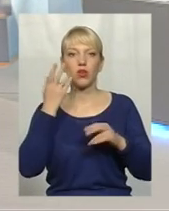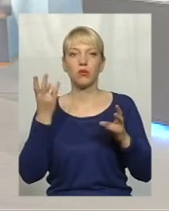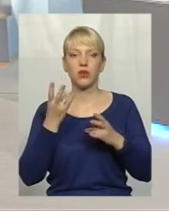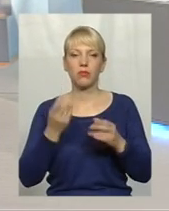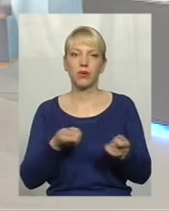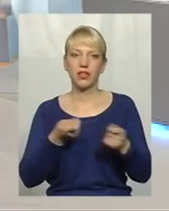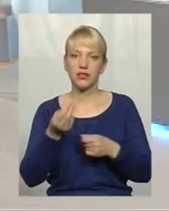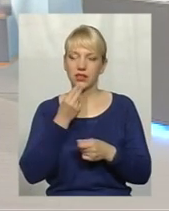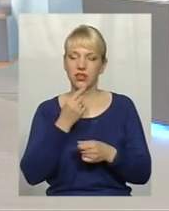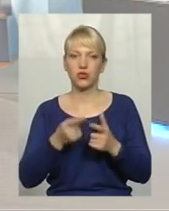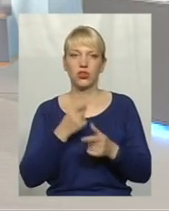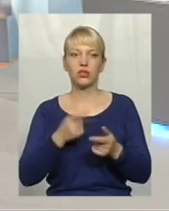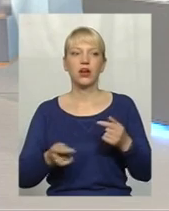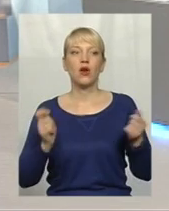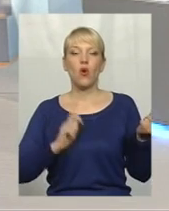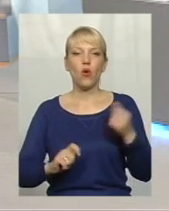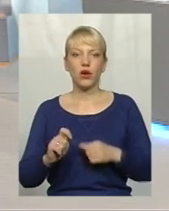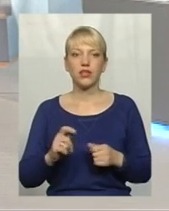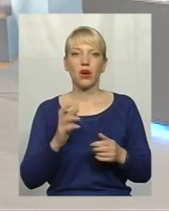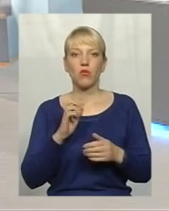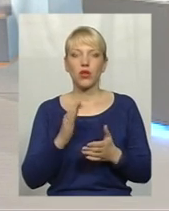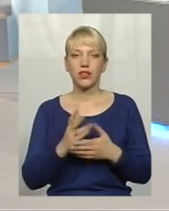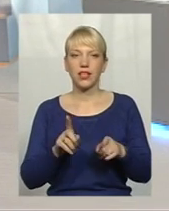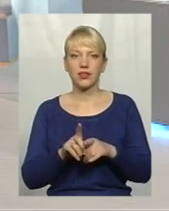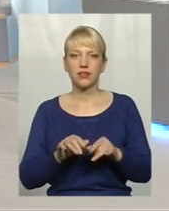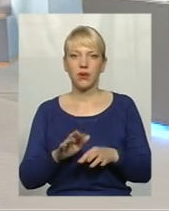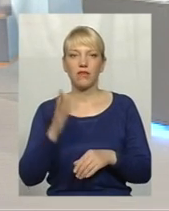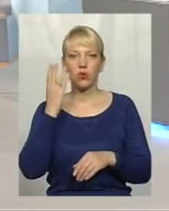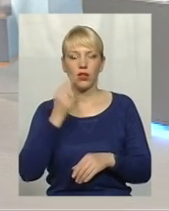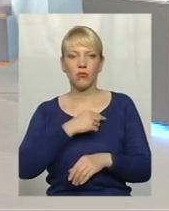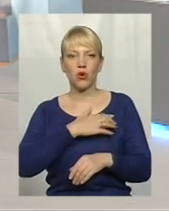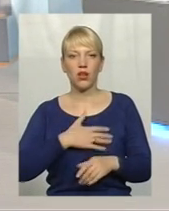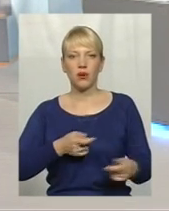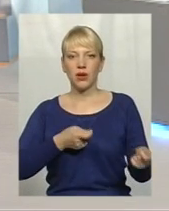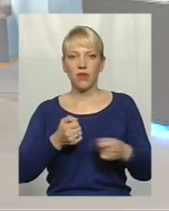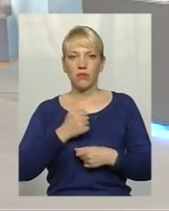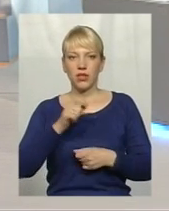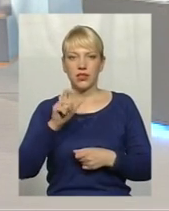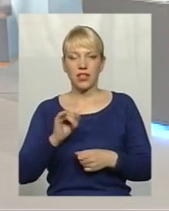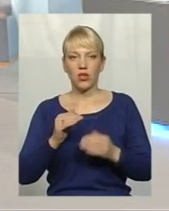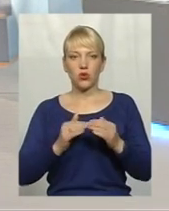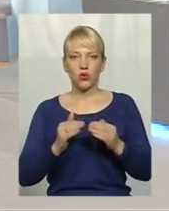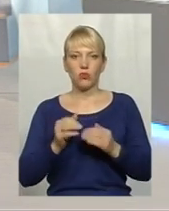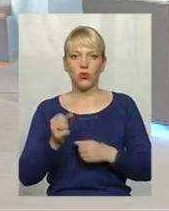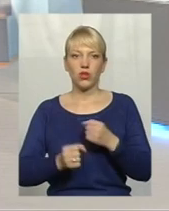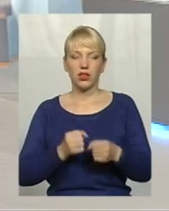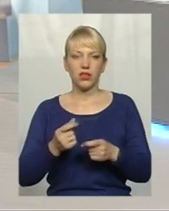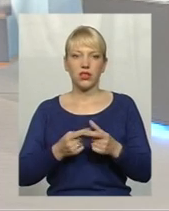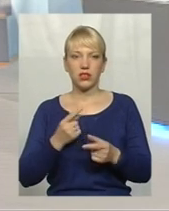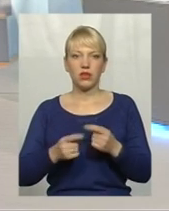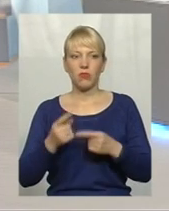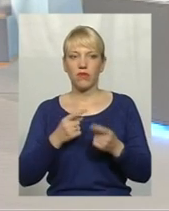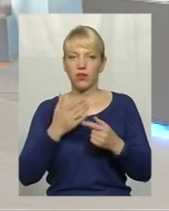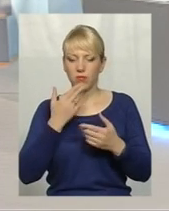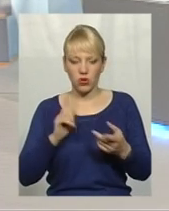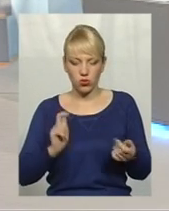їжу, чи принести одяг, бо навіть такі справи бувають, коли пораненого привозять бійця, і додому їхати чи повертатися, немає в